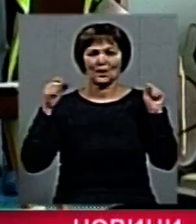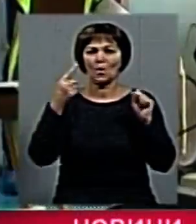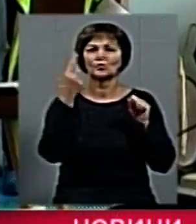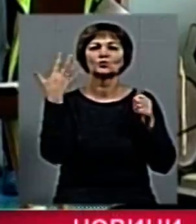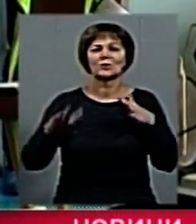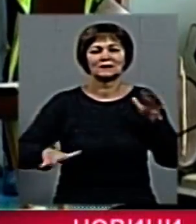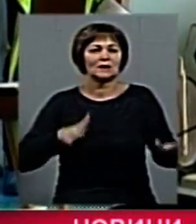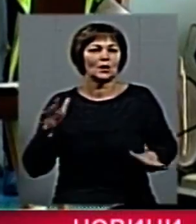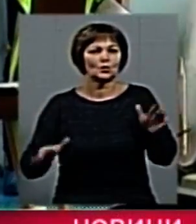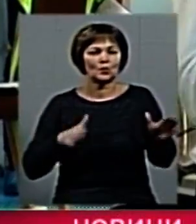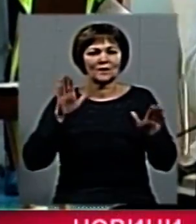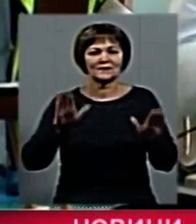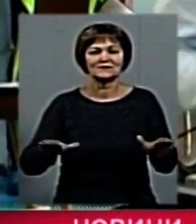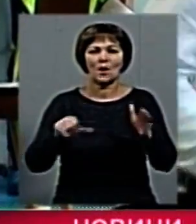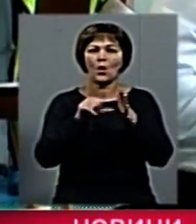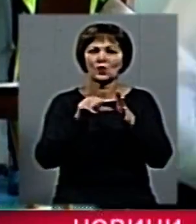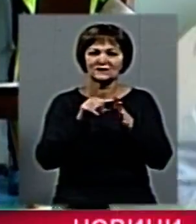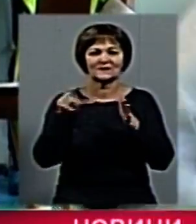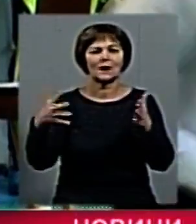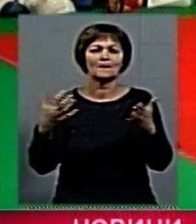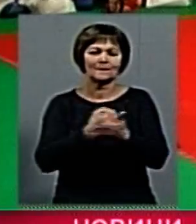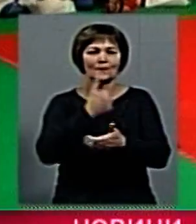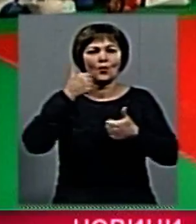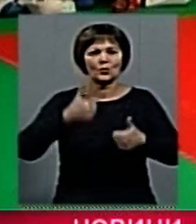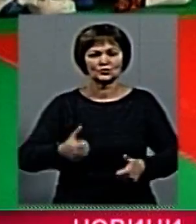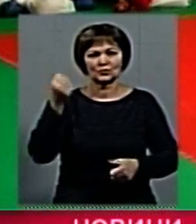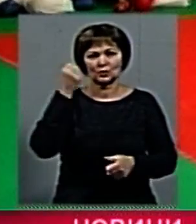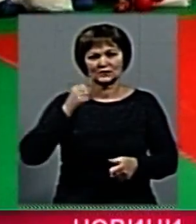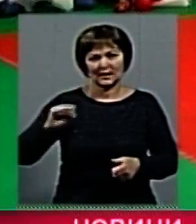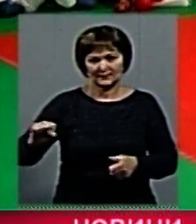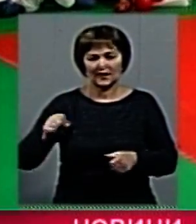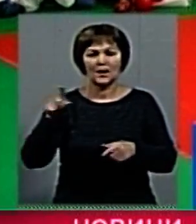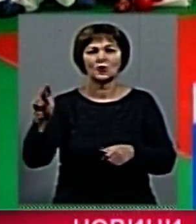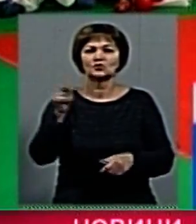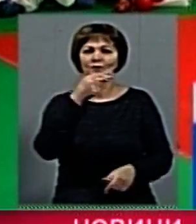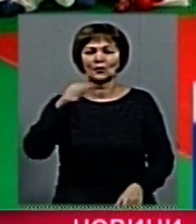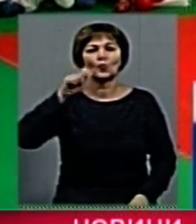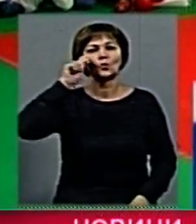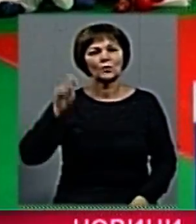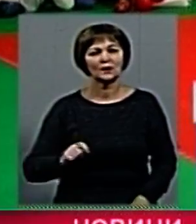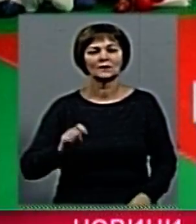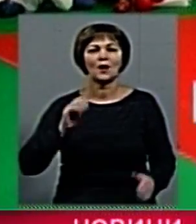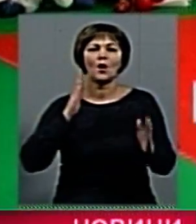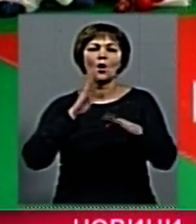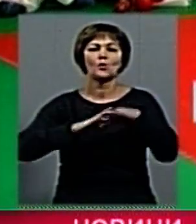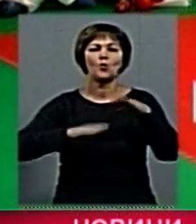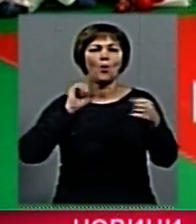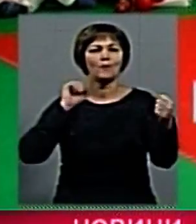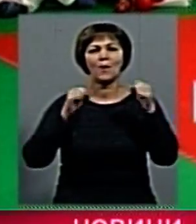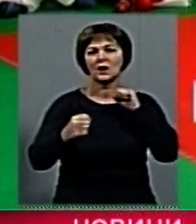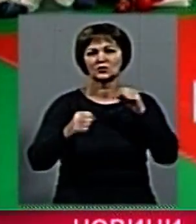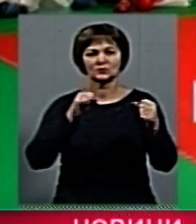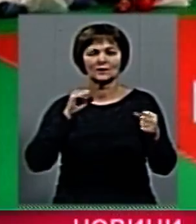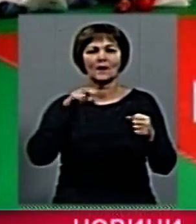тренує молодь в коростишеві і має такі досягнення. Чемпіон України по рукопашному, призер України по